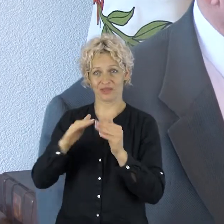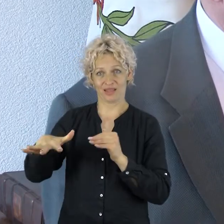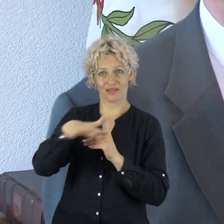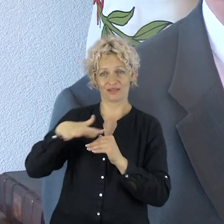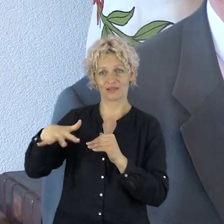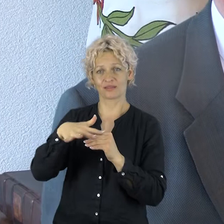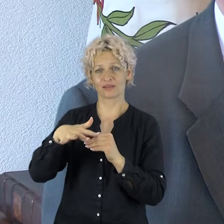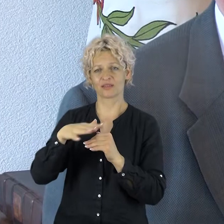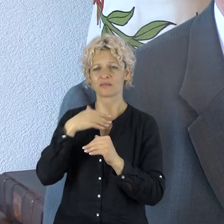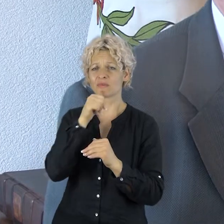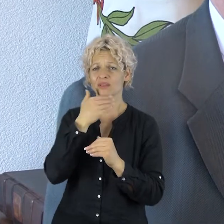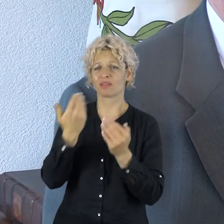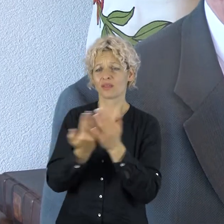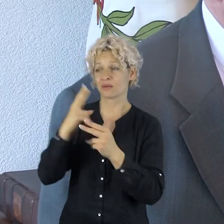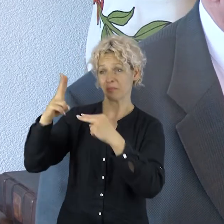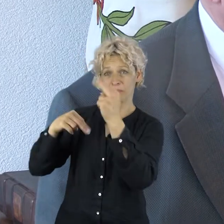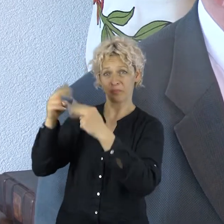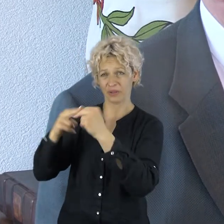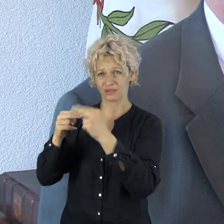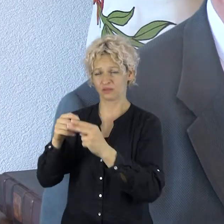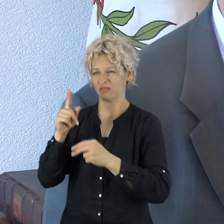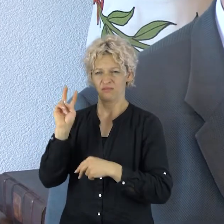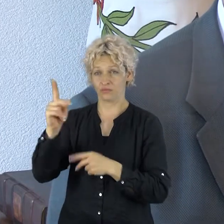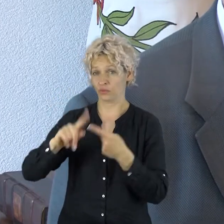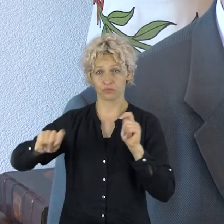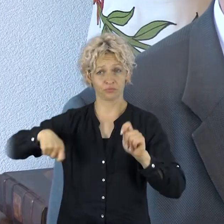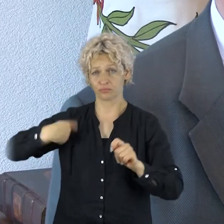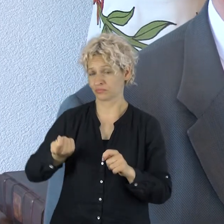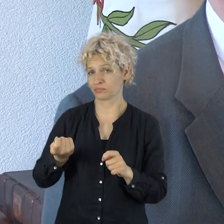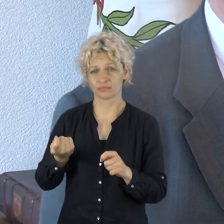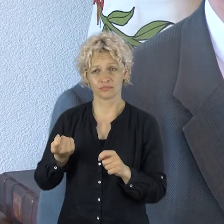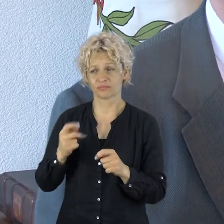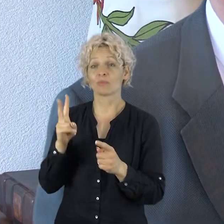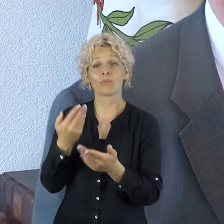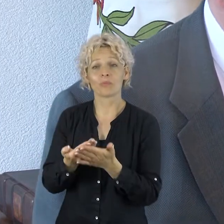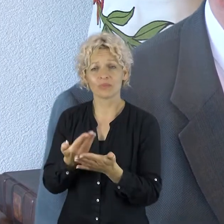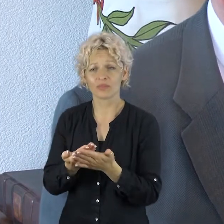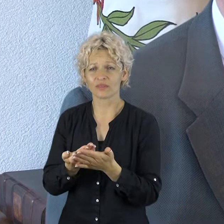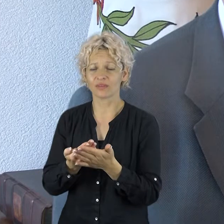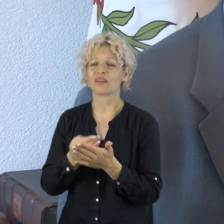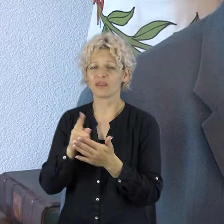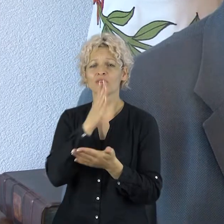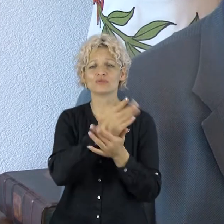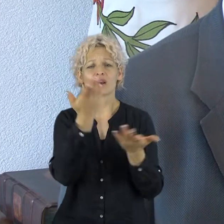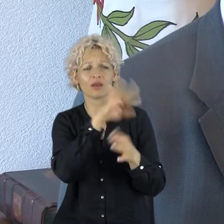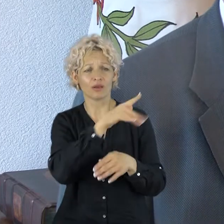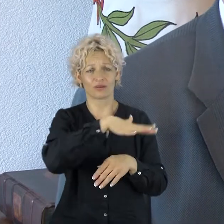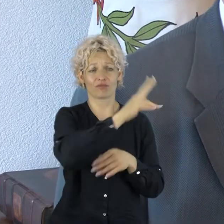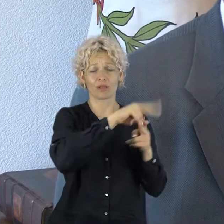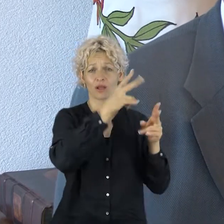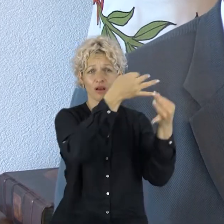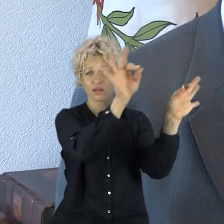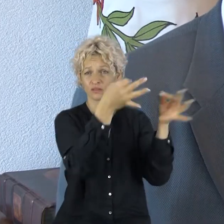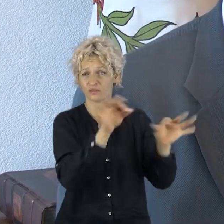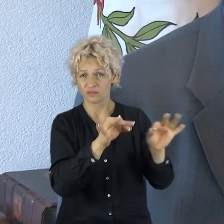patalpas būtų visiškai neracionalu statyti naujas patalpas, nes daug patalpų yra ir atkrepėm